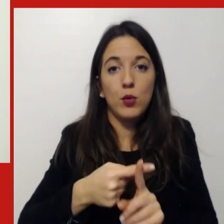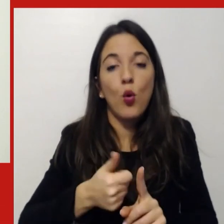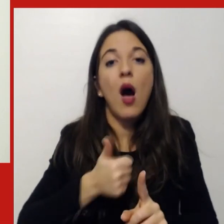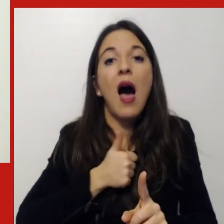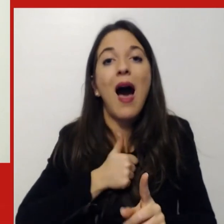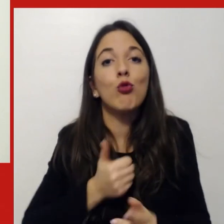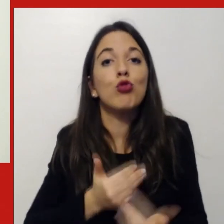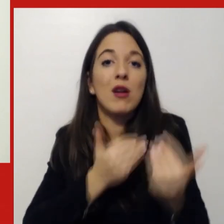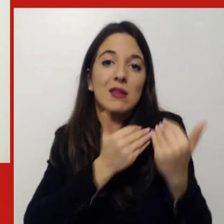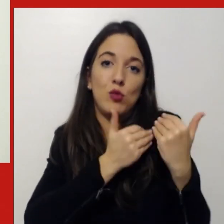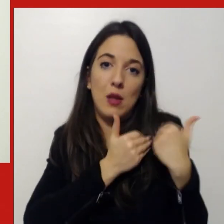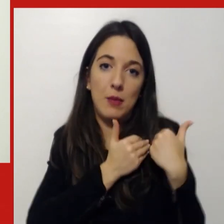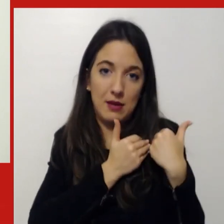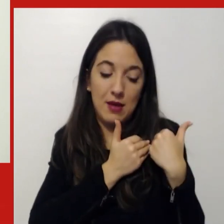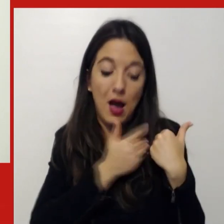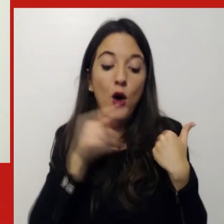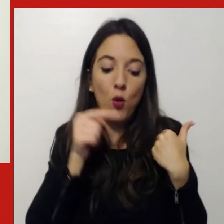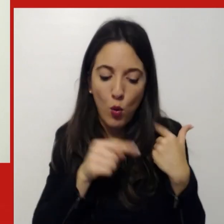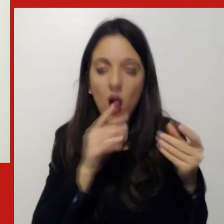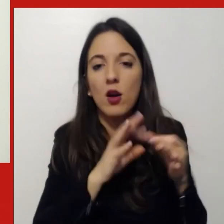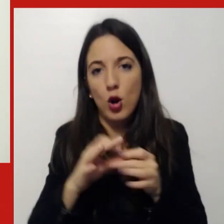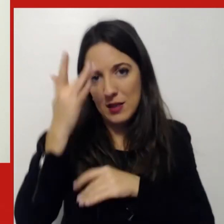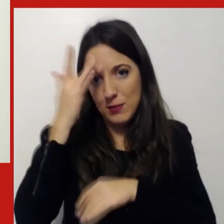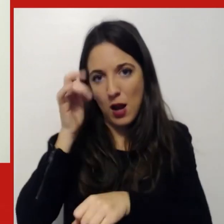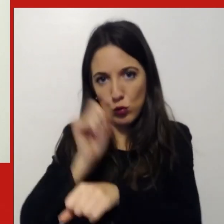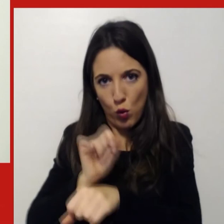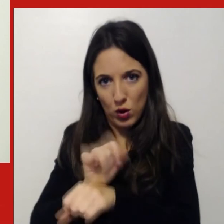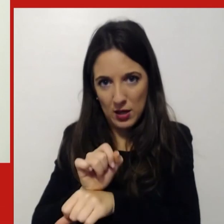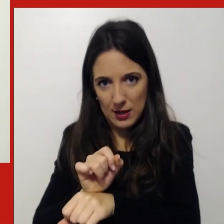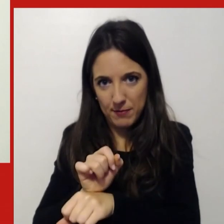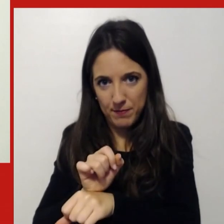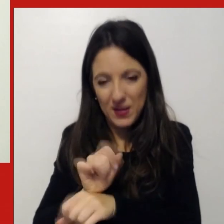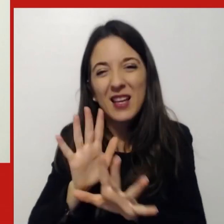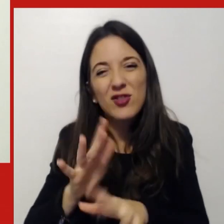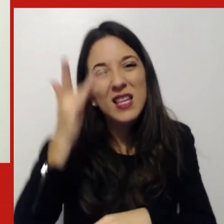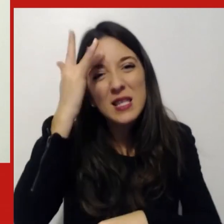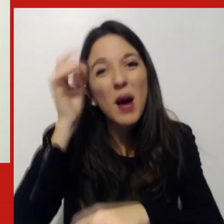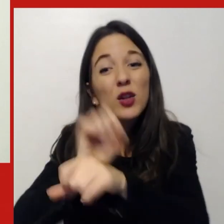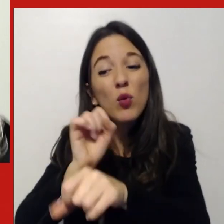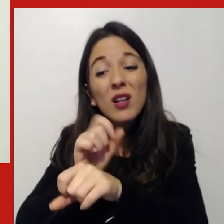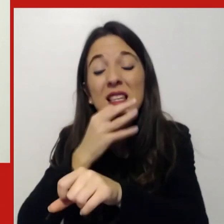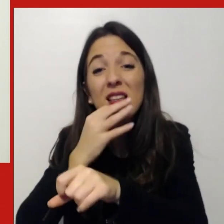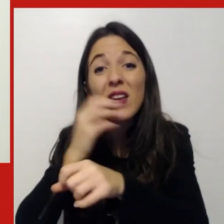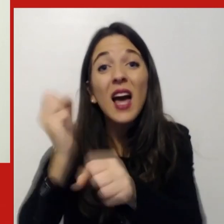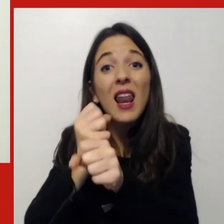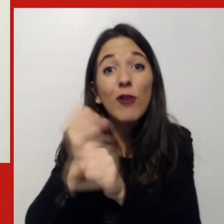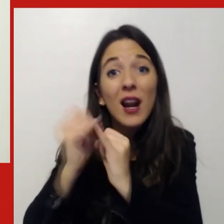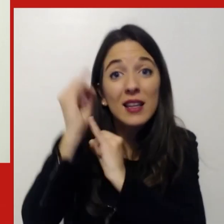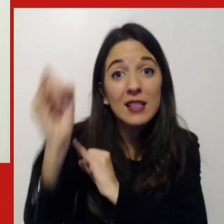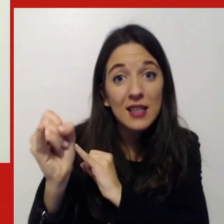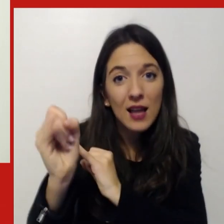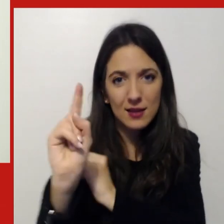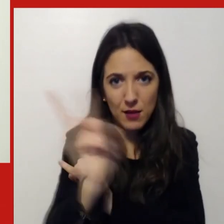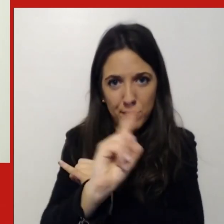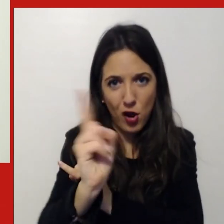assolutamente diciamo la possibilità di lavorare a distanza di distribuire diversamente